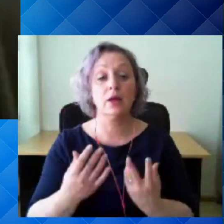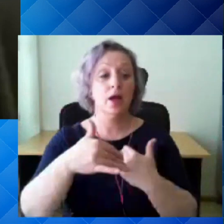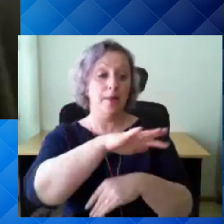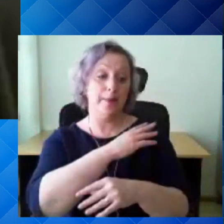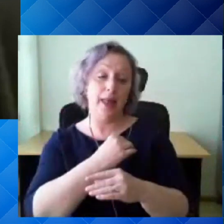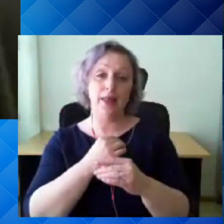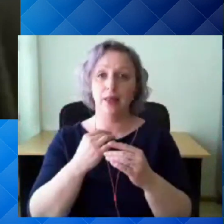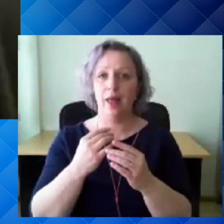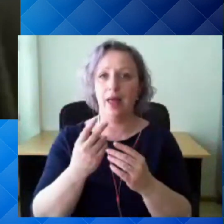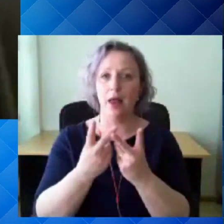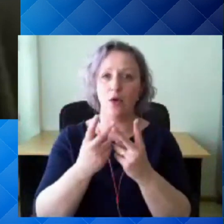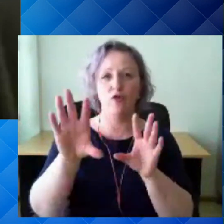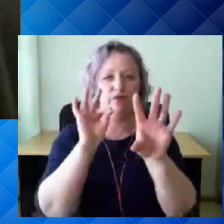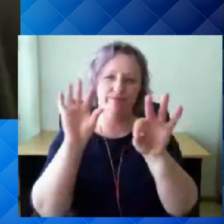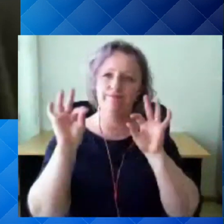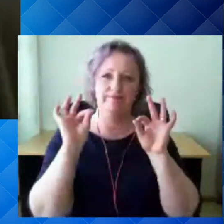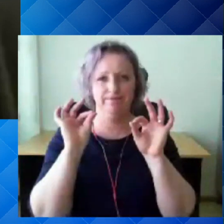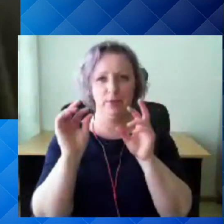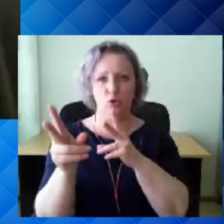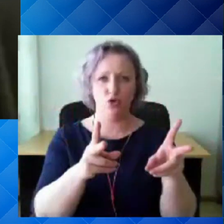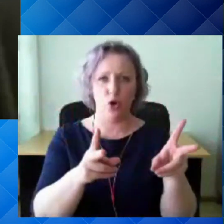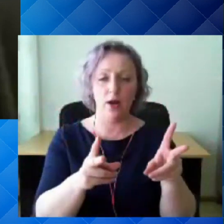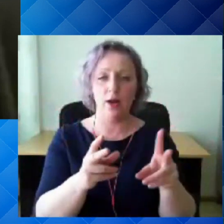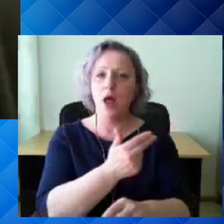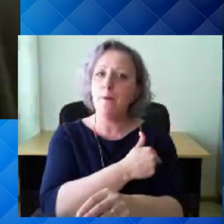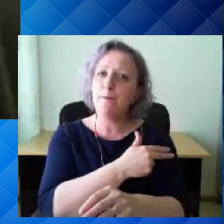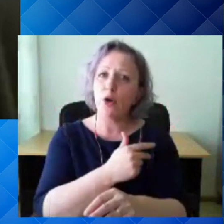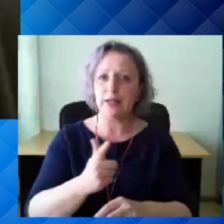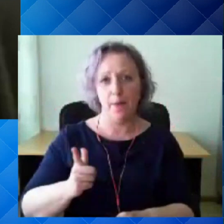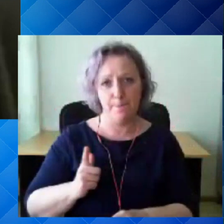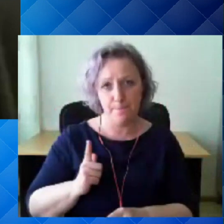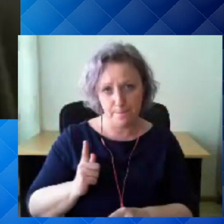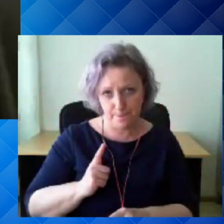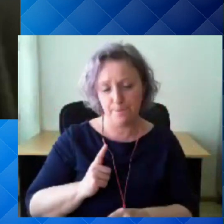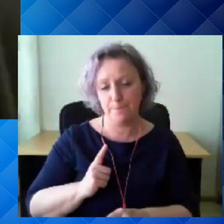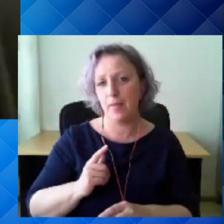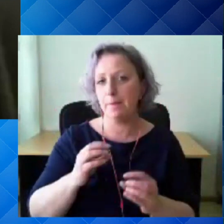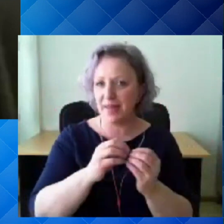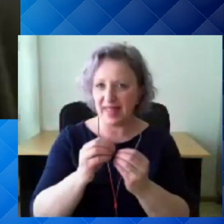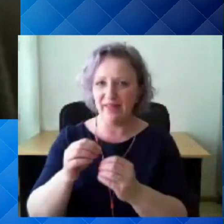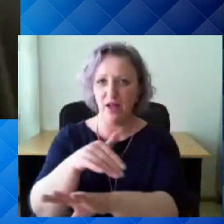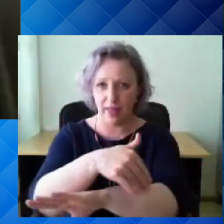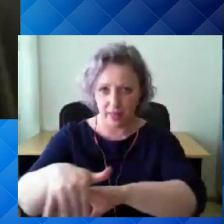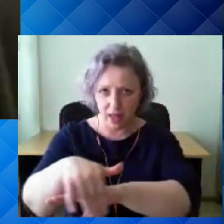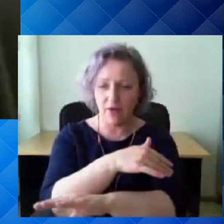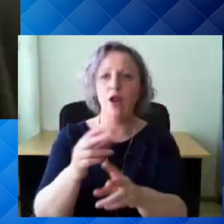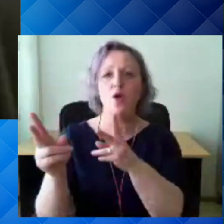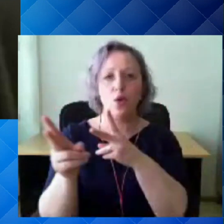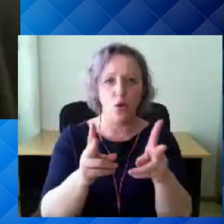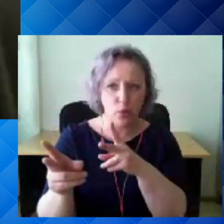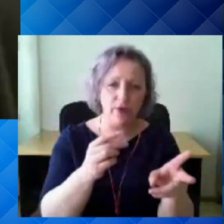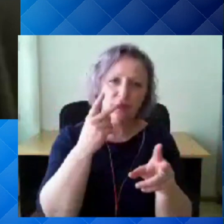sellist pistelist kontrollid. Politsei patrullid loomulikult on pidevalt tänavatel ja jälgivad neid